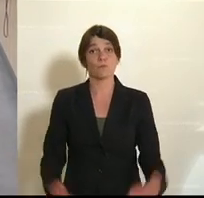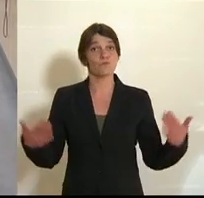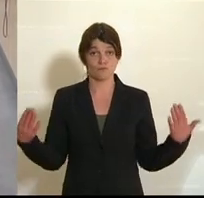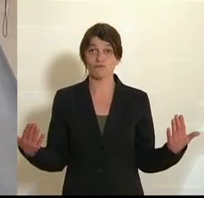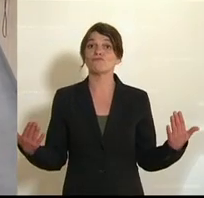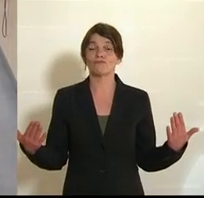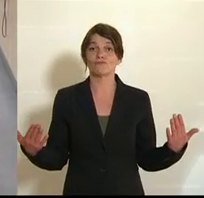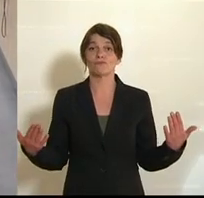des öffentlichen Raums.